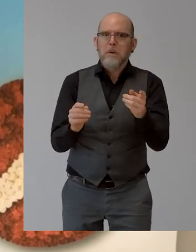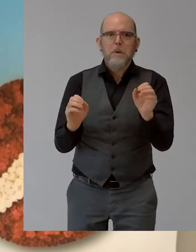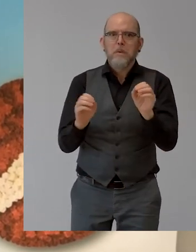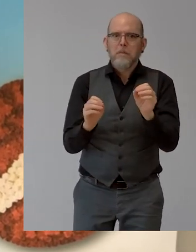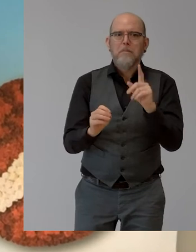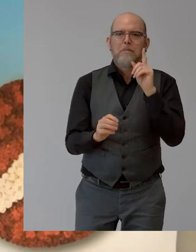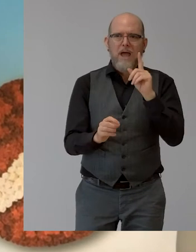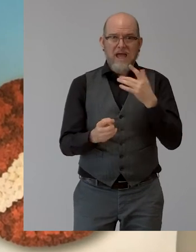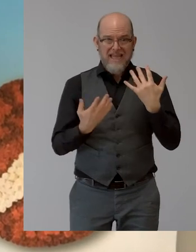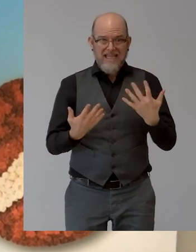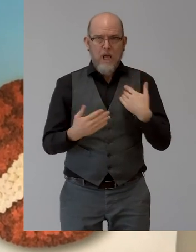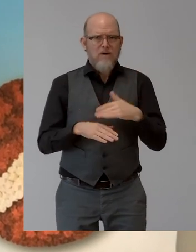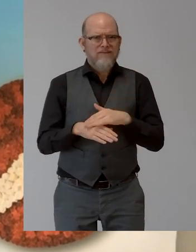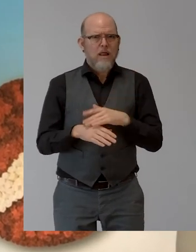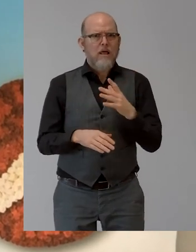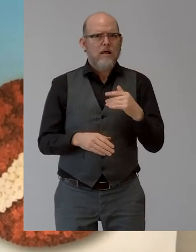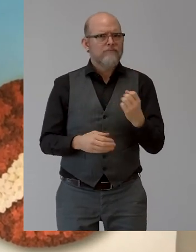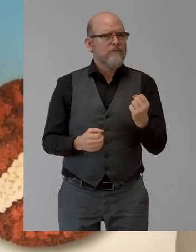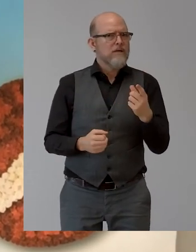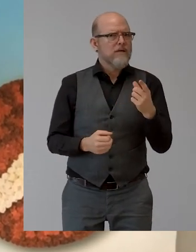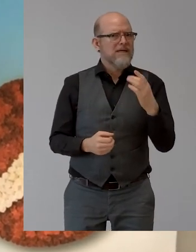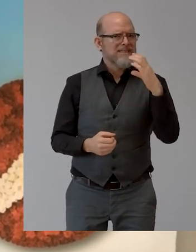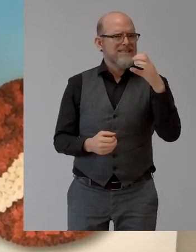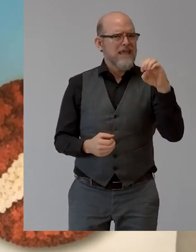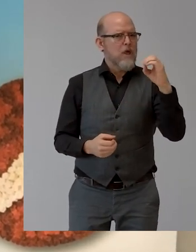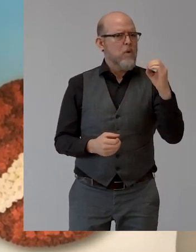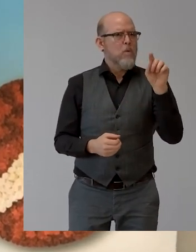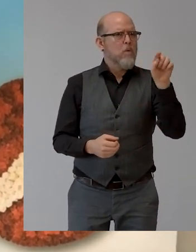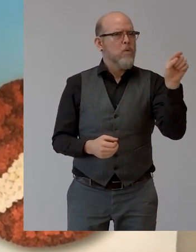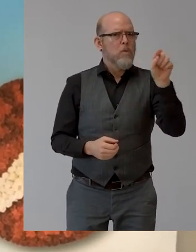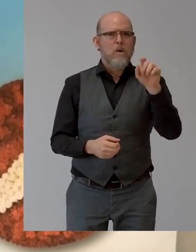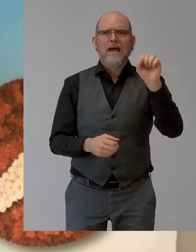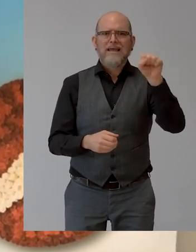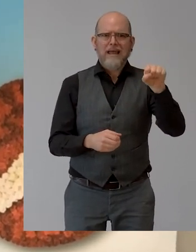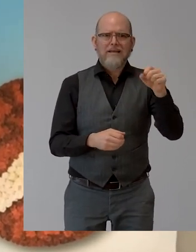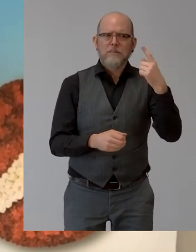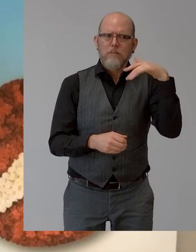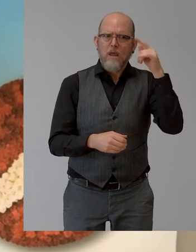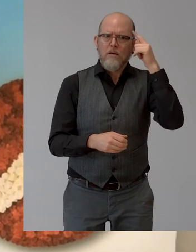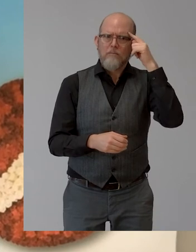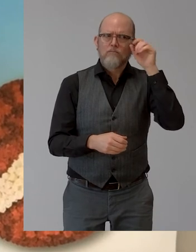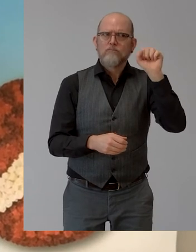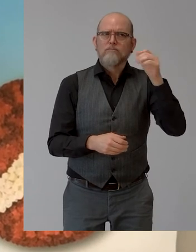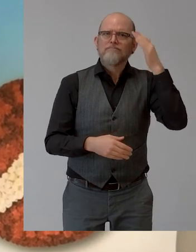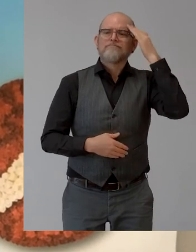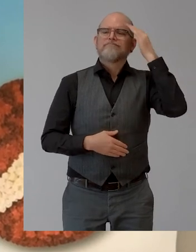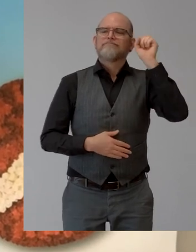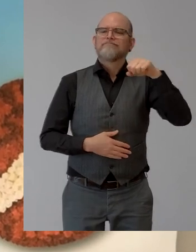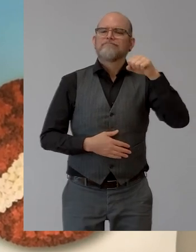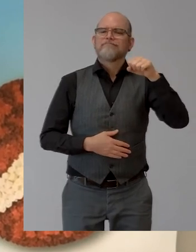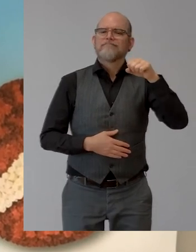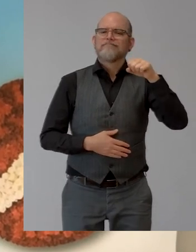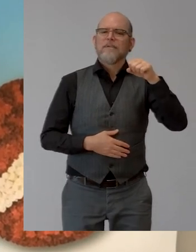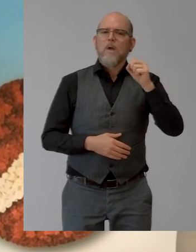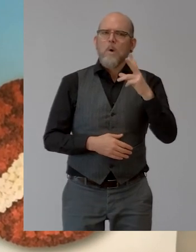more and more CEOs with all the actions which took place, as I mentioned before, the